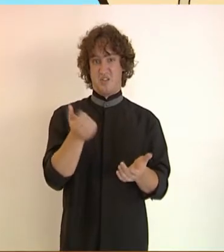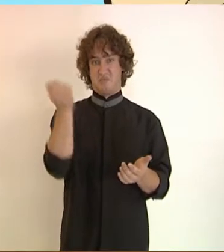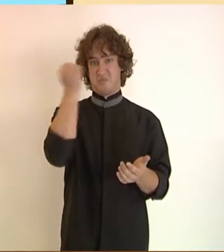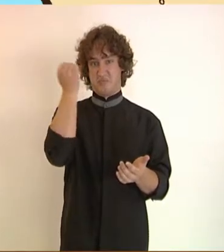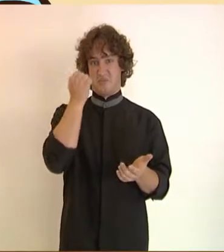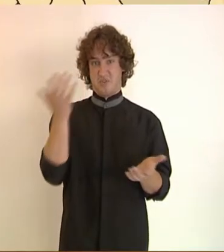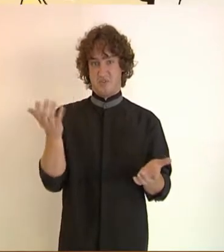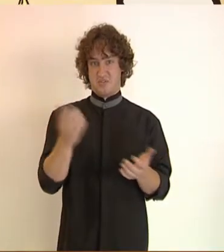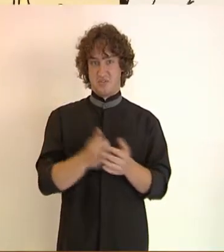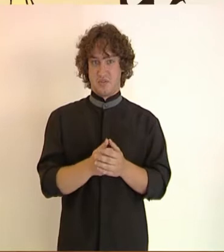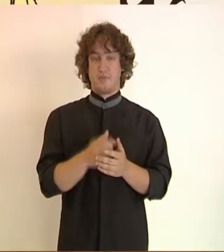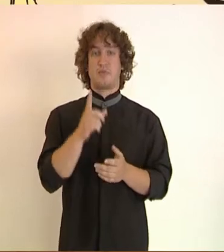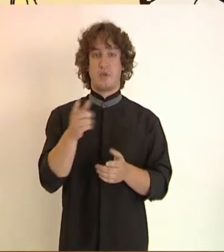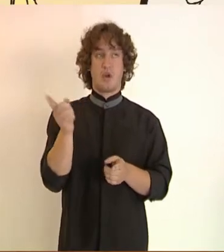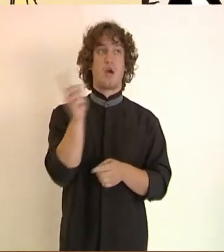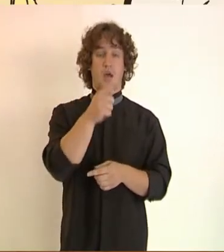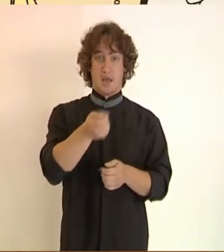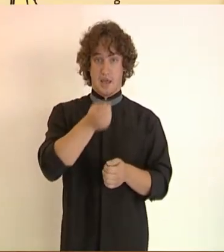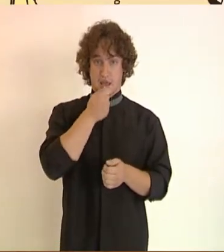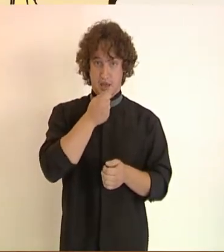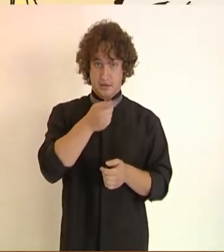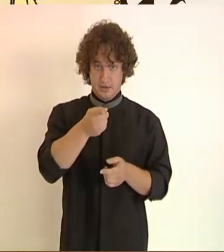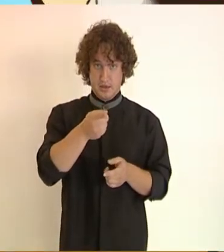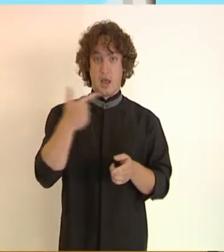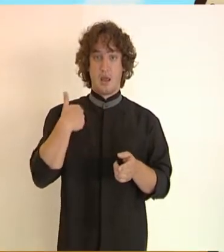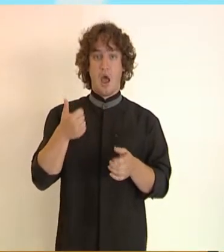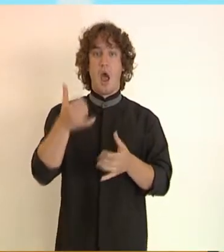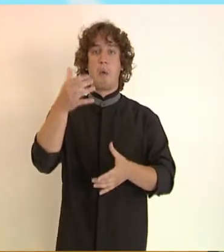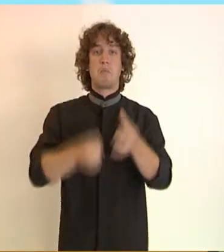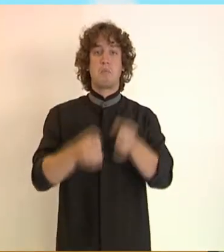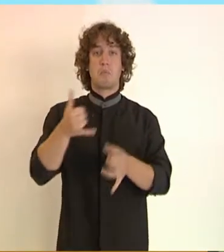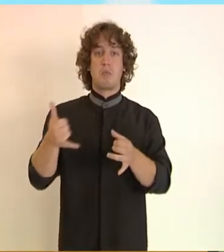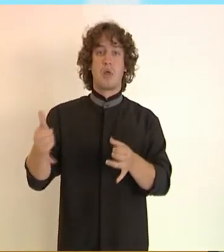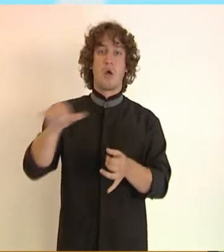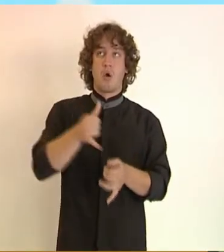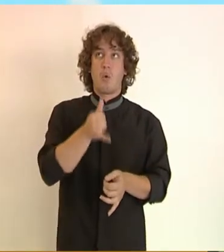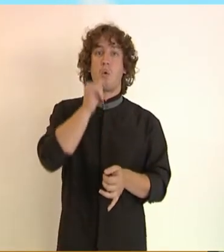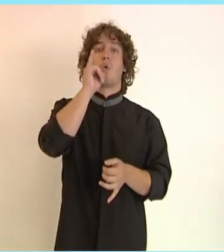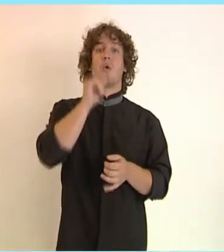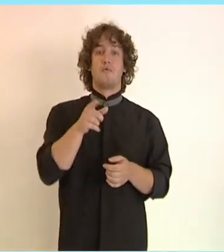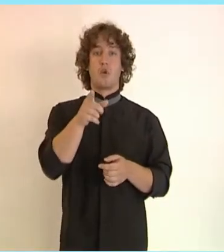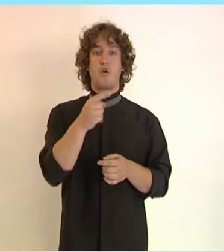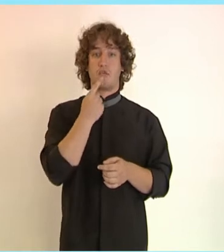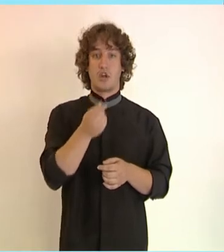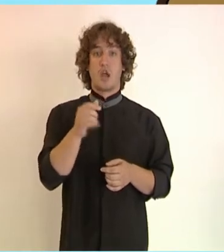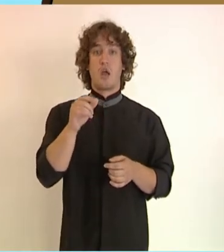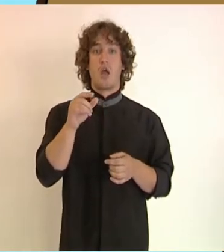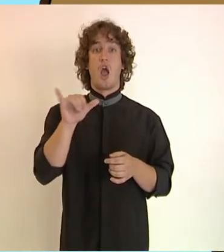Náber si halúšiek, idem nariať niečo do črpákov. Mača, ešte som čítal, že